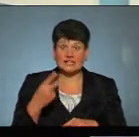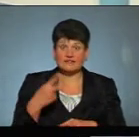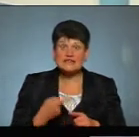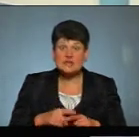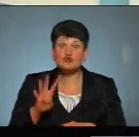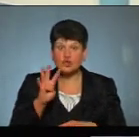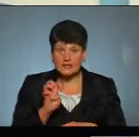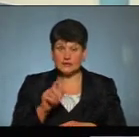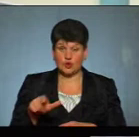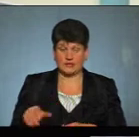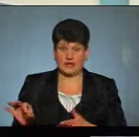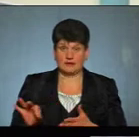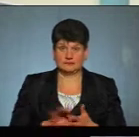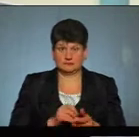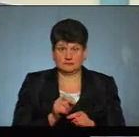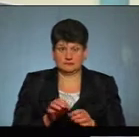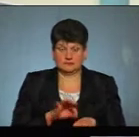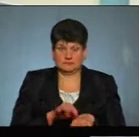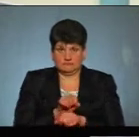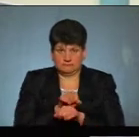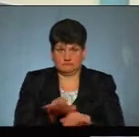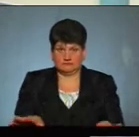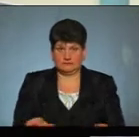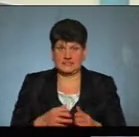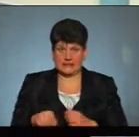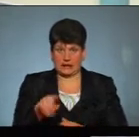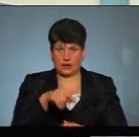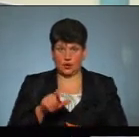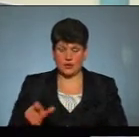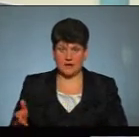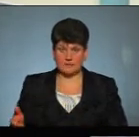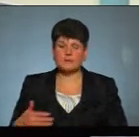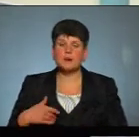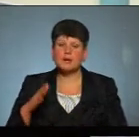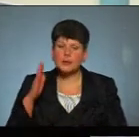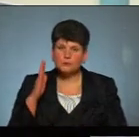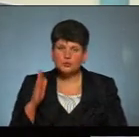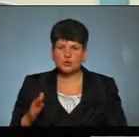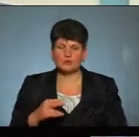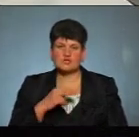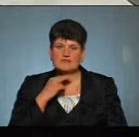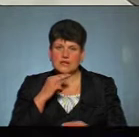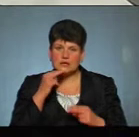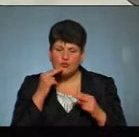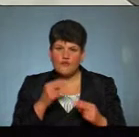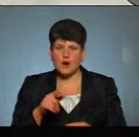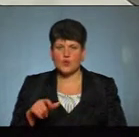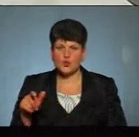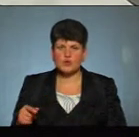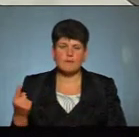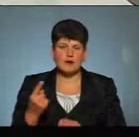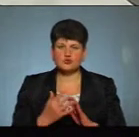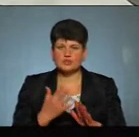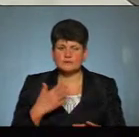маєте можлива зона розповсюдження вірусу серед цих людей. Ми будемо звертати людям увагу в першу чергу на